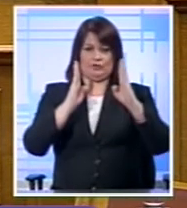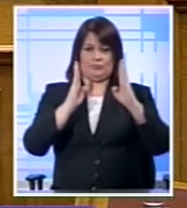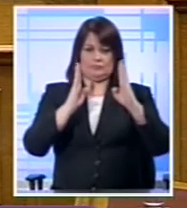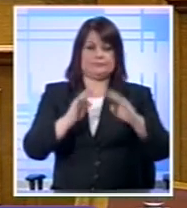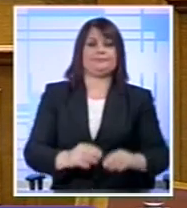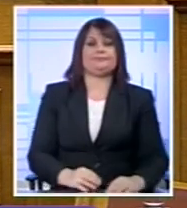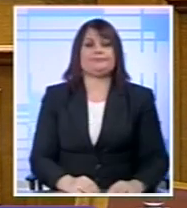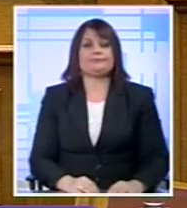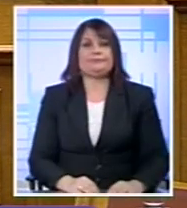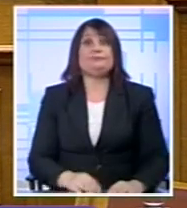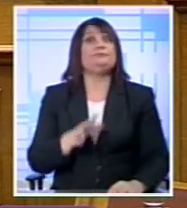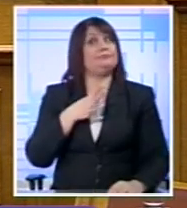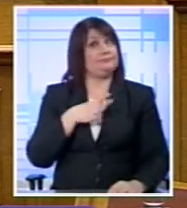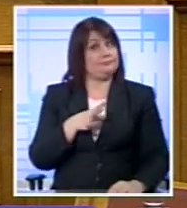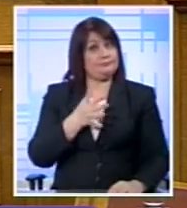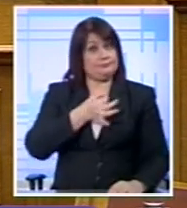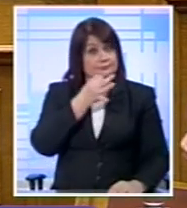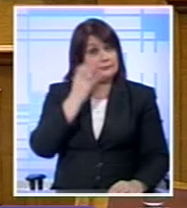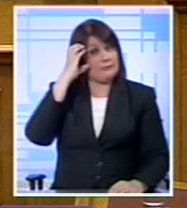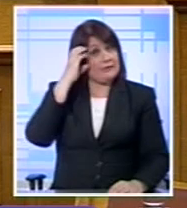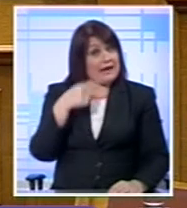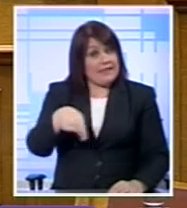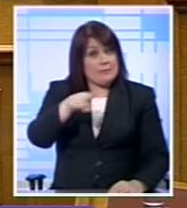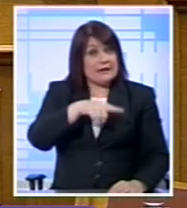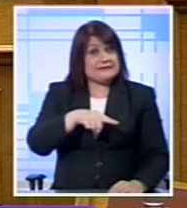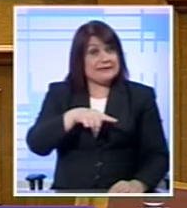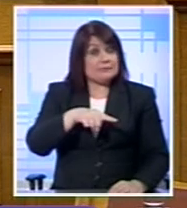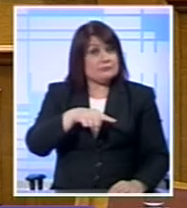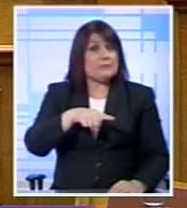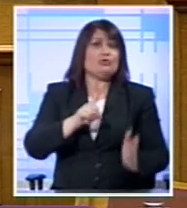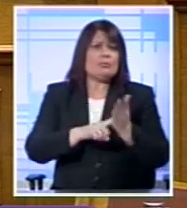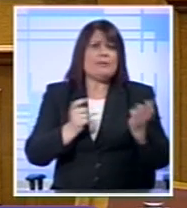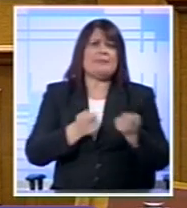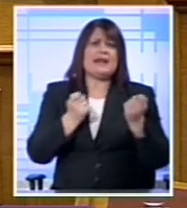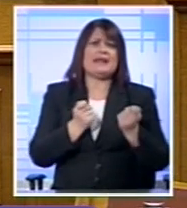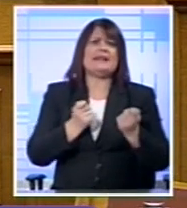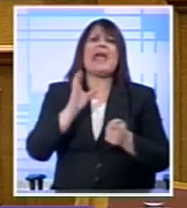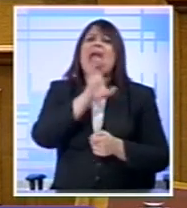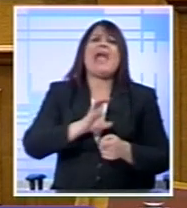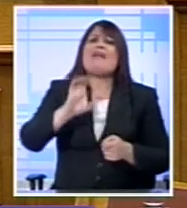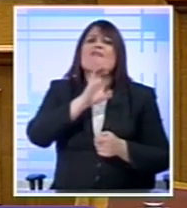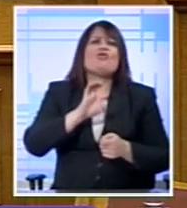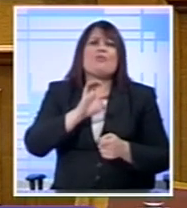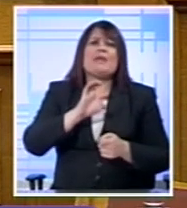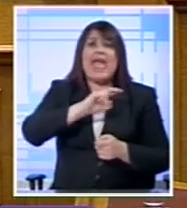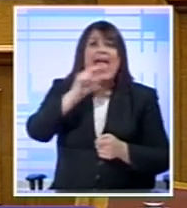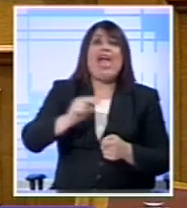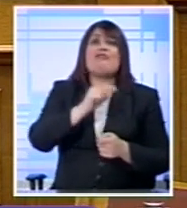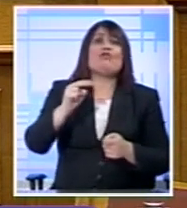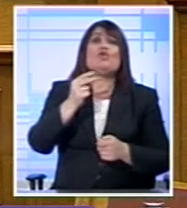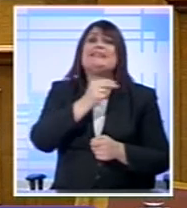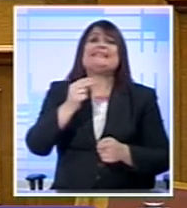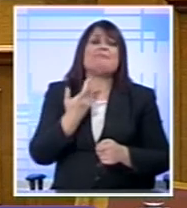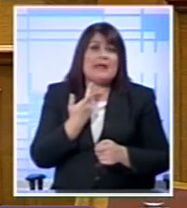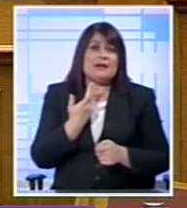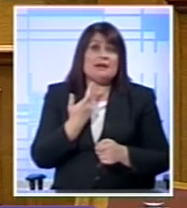θέλω επίσης Να θυμίσω το αυτονόητο αν θέλετε Η Ευρώπη και το ευρώ σημαίνει και υποχρεώσεις Όχι μόνο